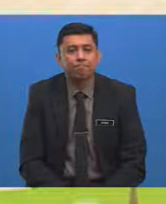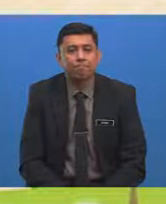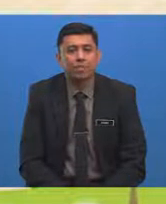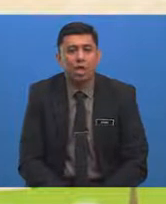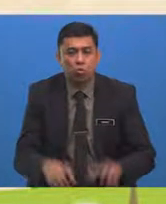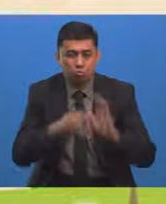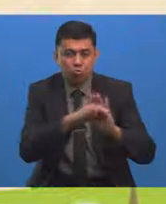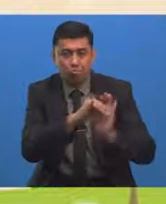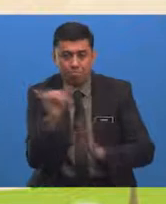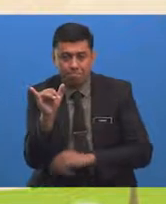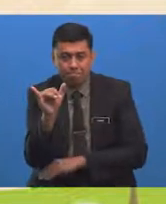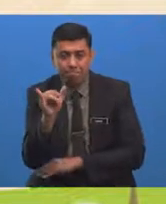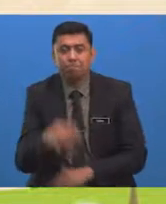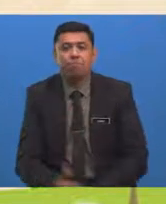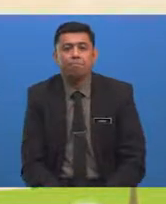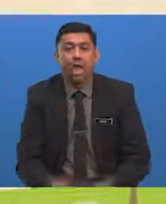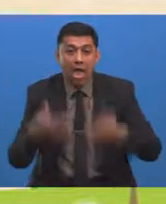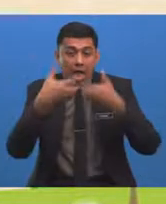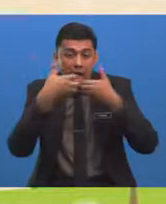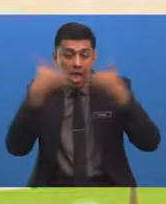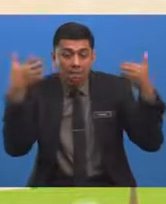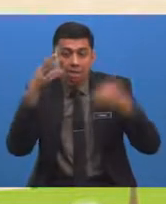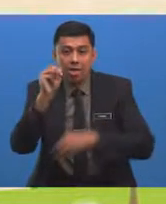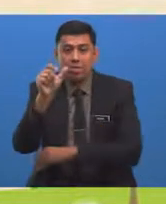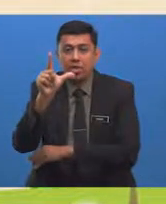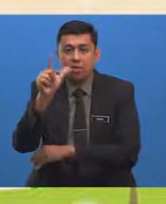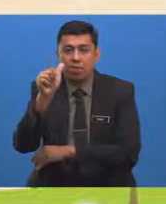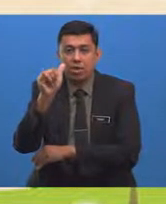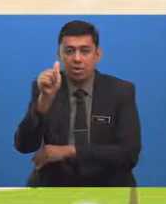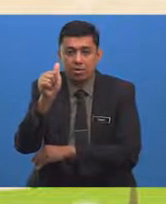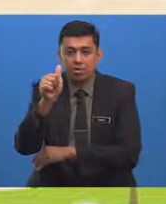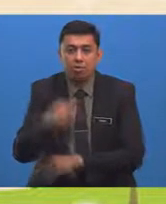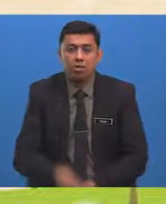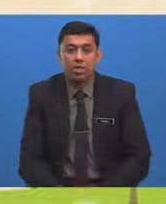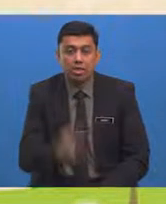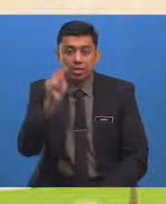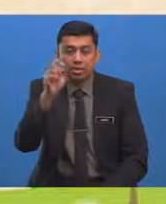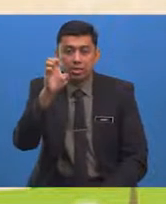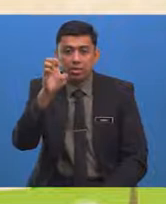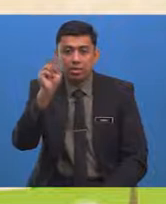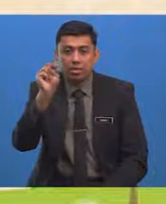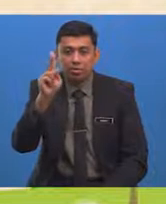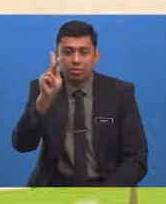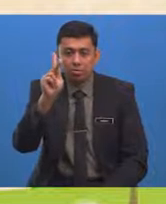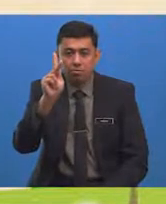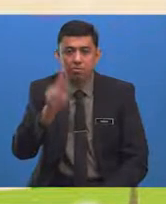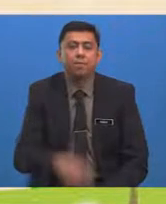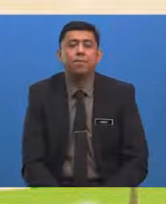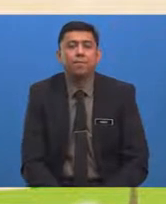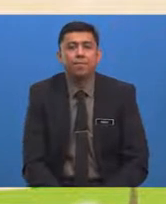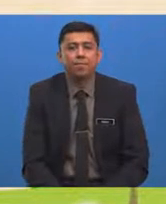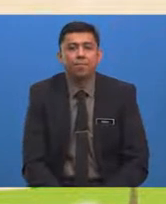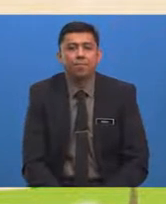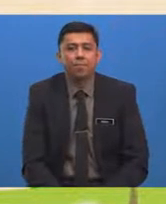ini adalah Harimau Malaya Tenuk Dikenali juga sebagai tapir